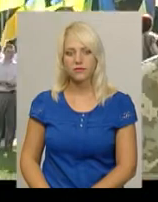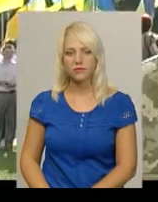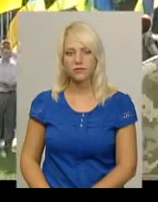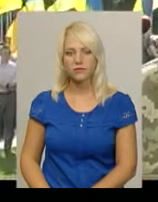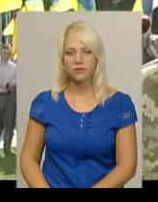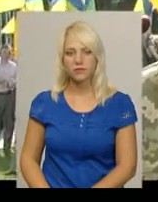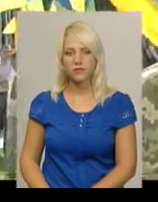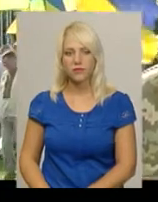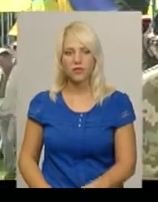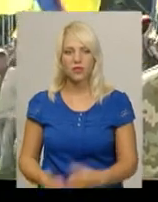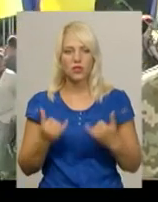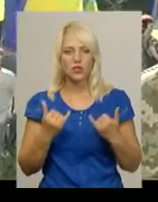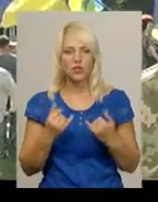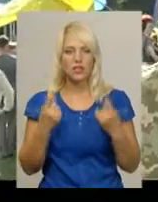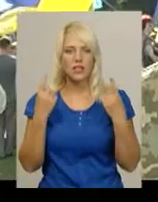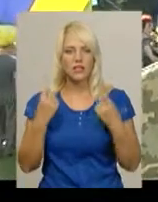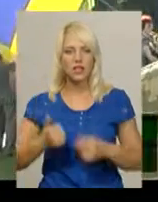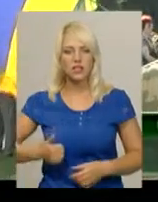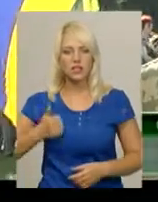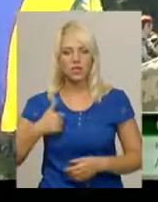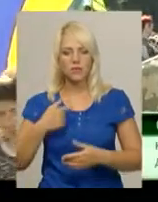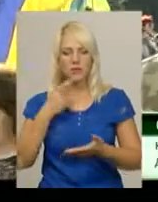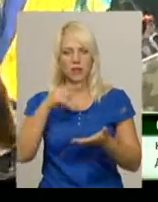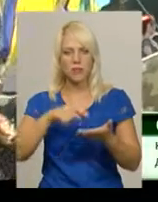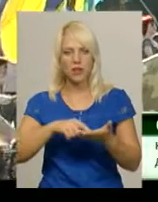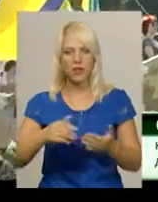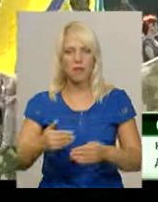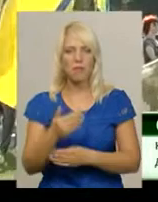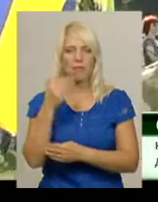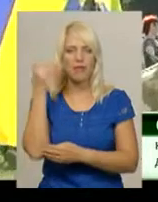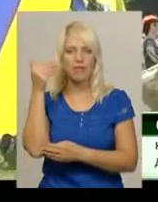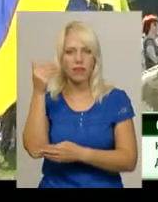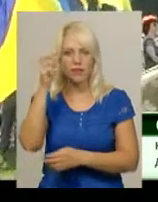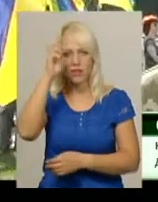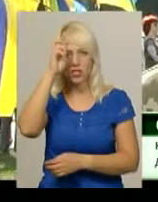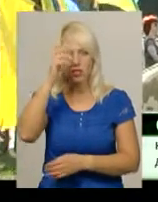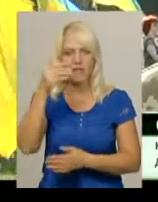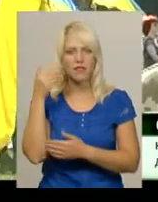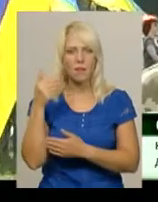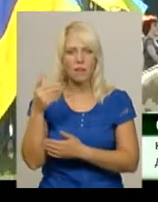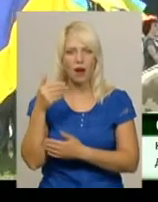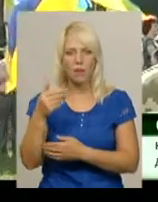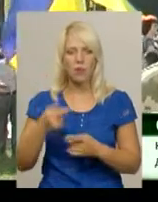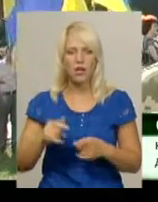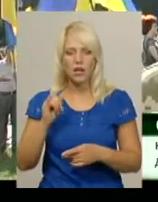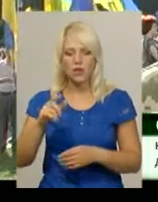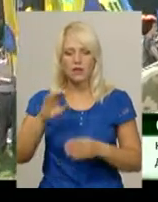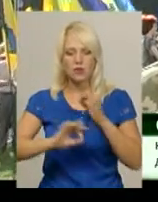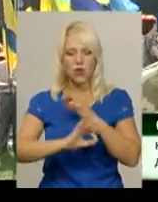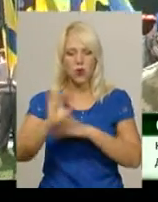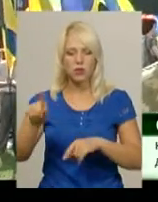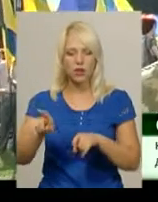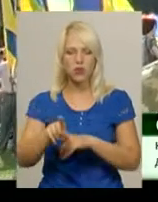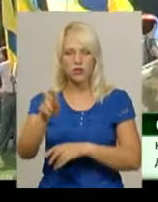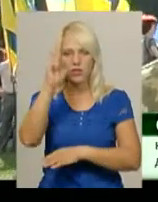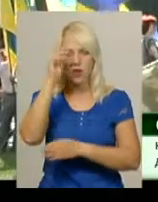Сьогодні надзвичайна честь мені випала підняти державний прапор. На сході також державний прапор України, це